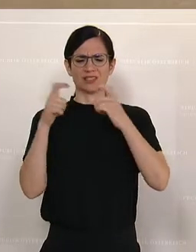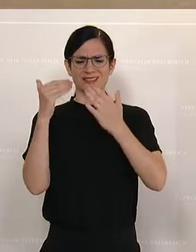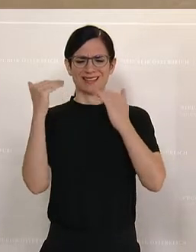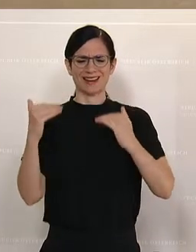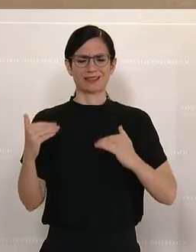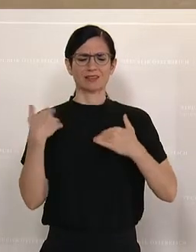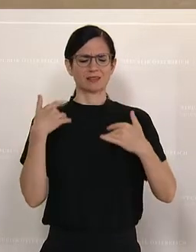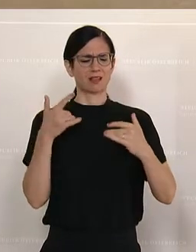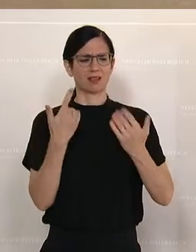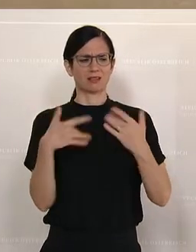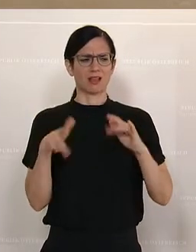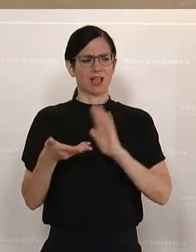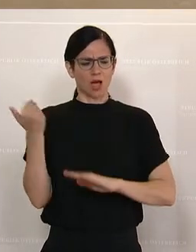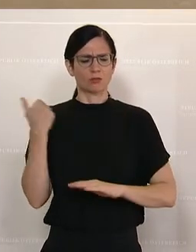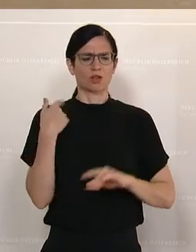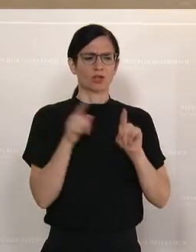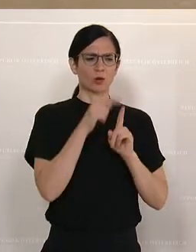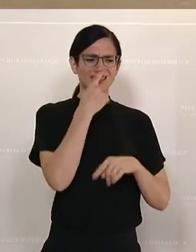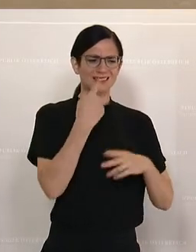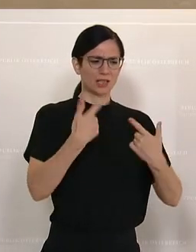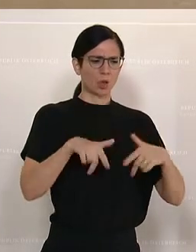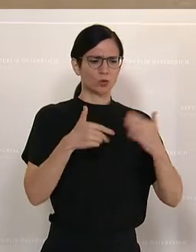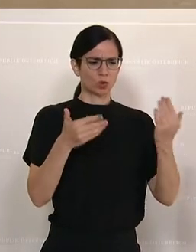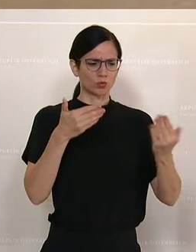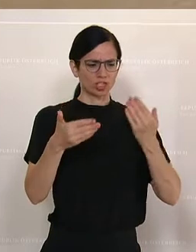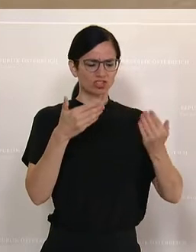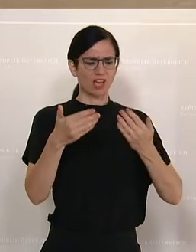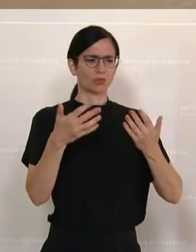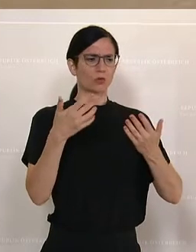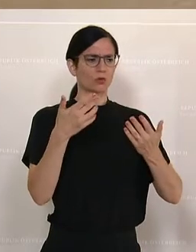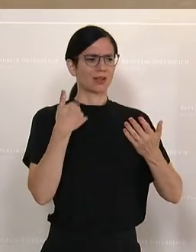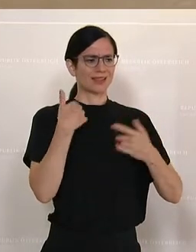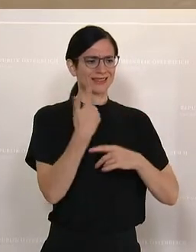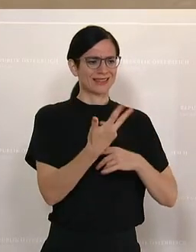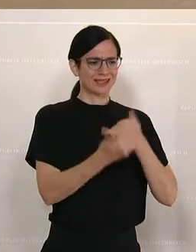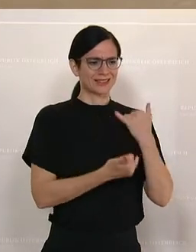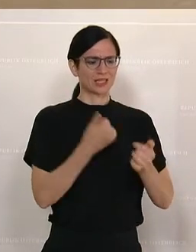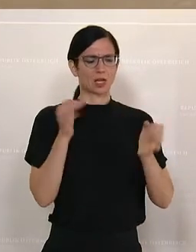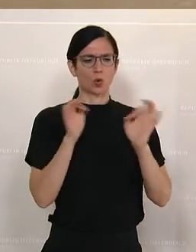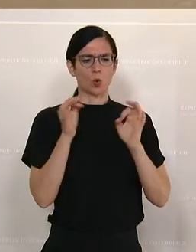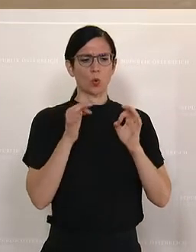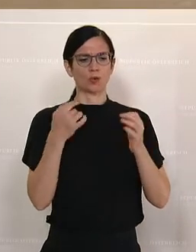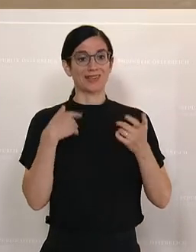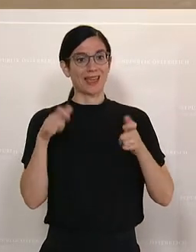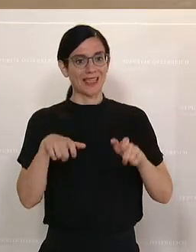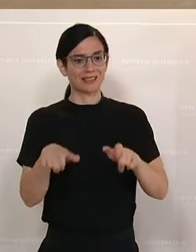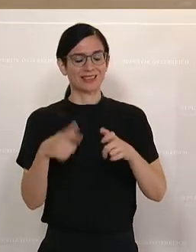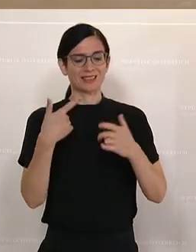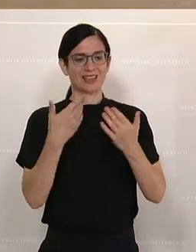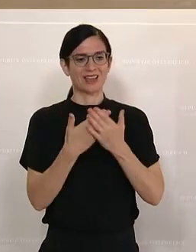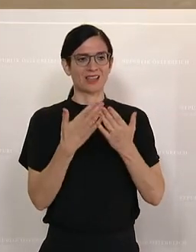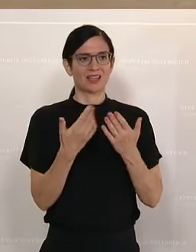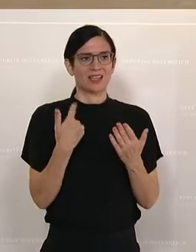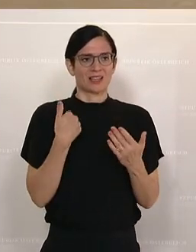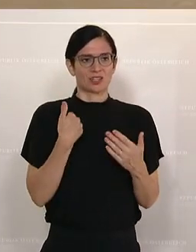es wird aufgehört mit der sinnlosen Unterscheidung, ob jemand 30 Jahre ist oder älter, weil er dann mehr verdienen muss,